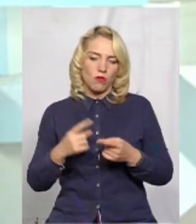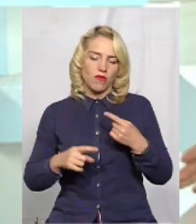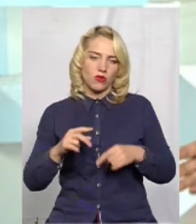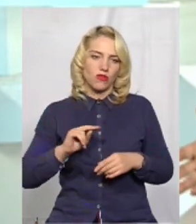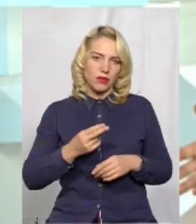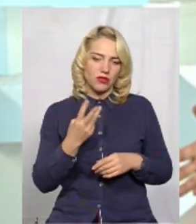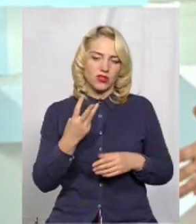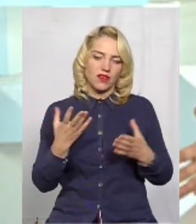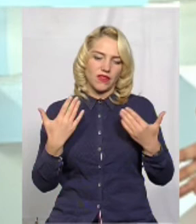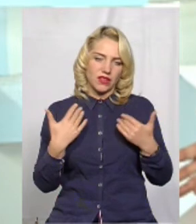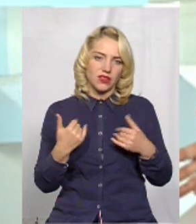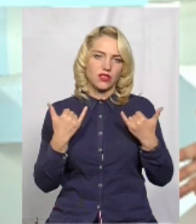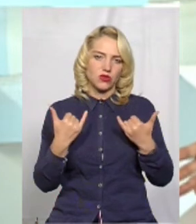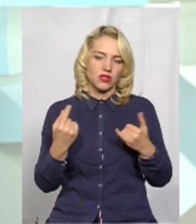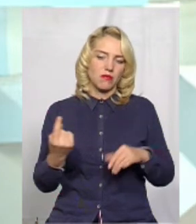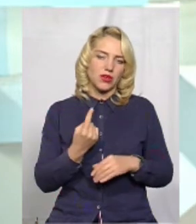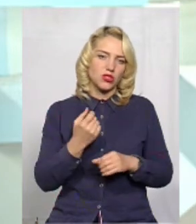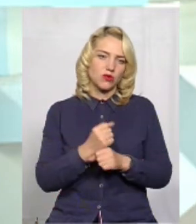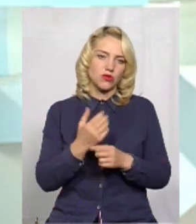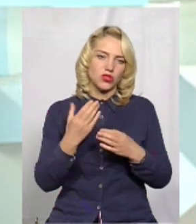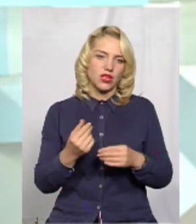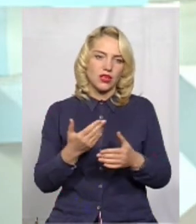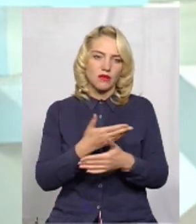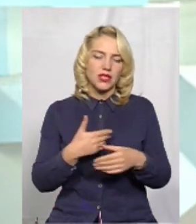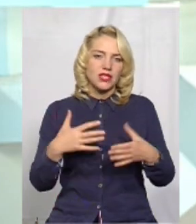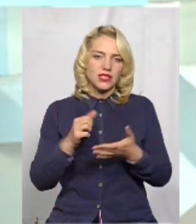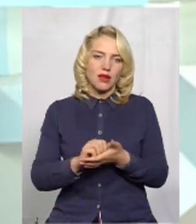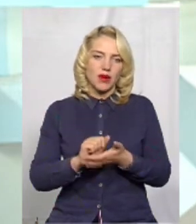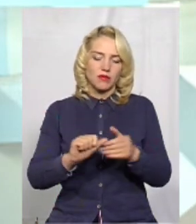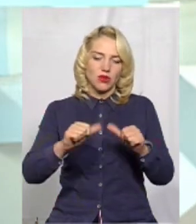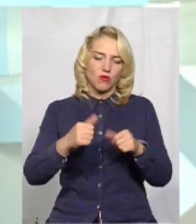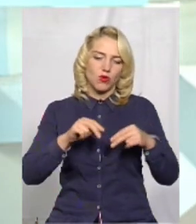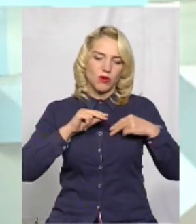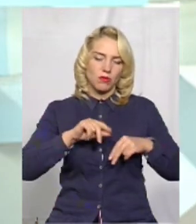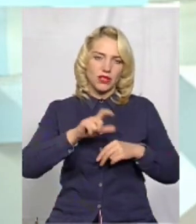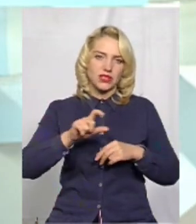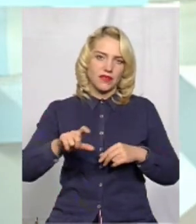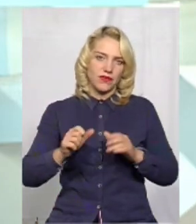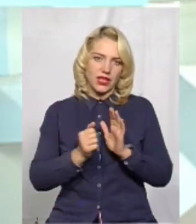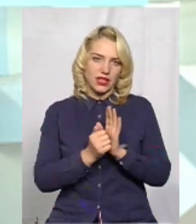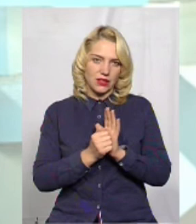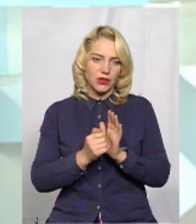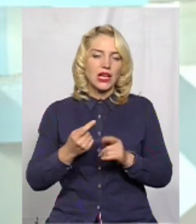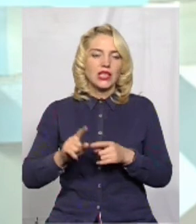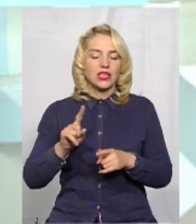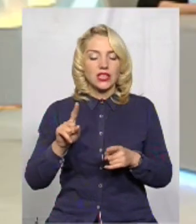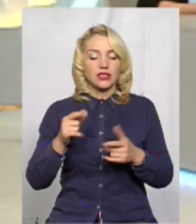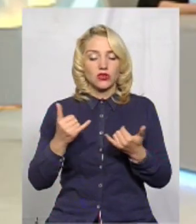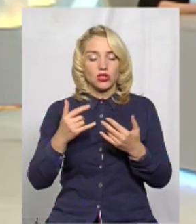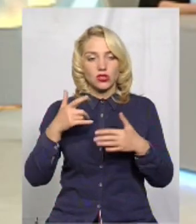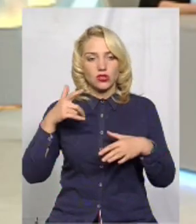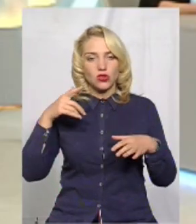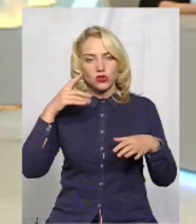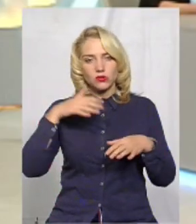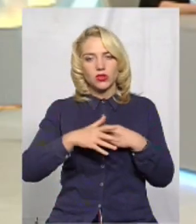вихідних, сьогодні практично перший робочий день, ми займаємося оформленням працівників. І для розуміння, щоб порівняти цей